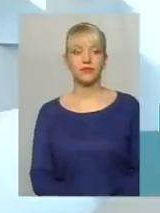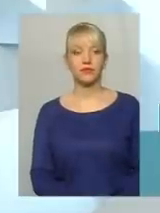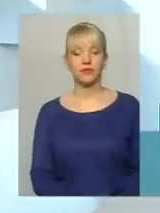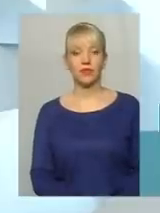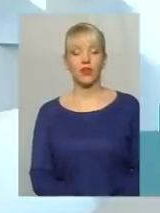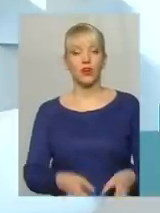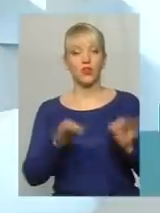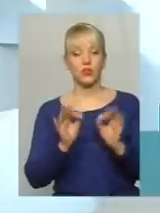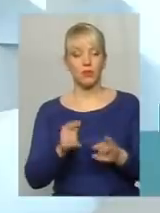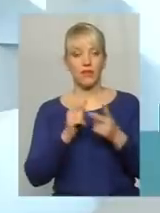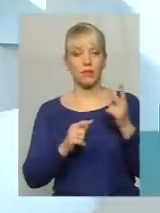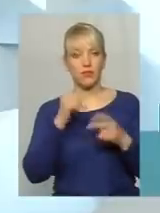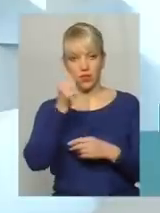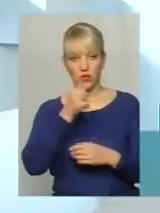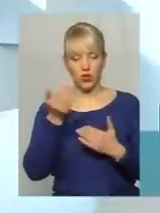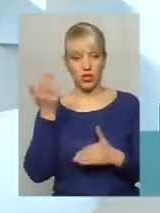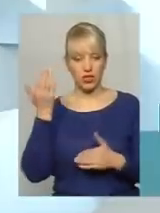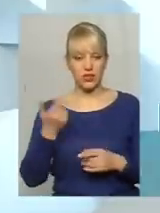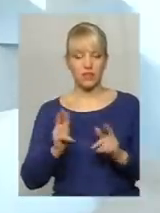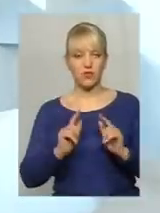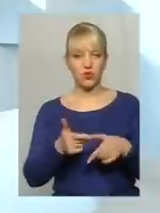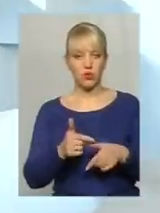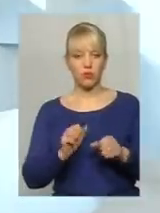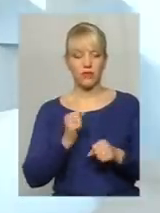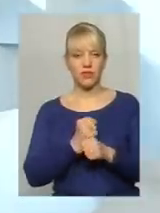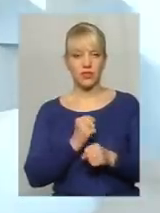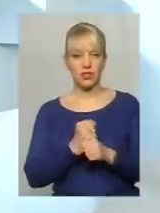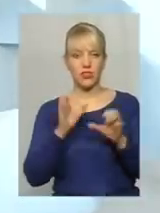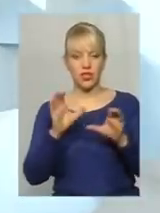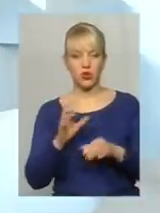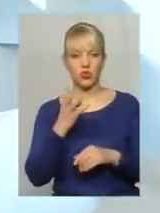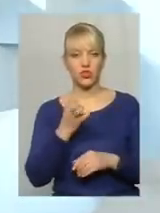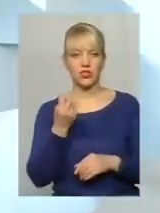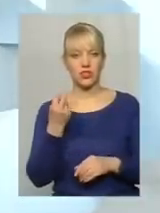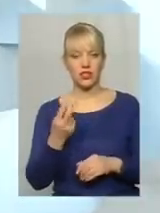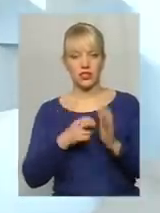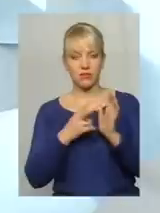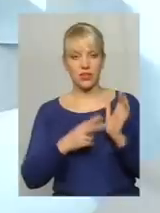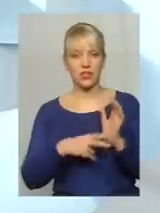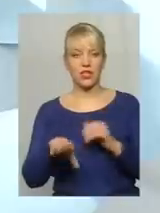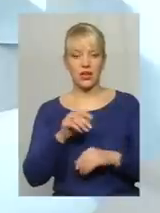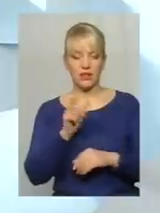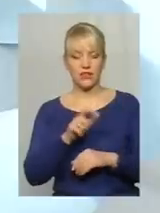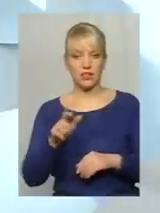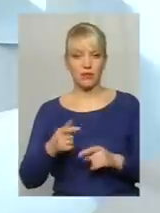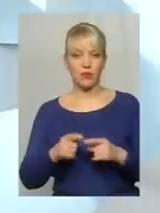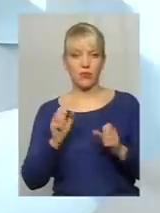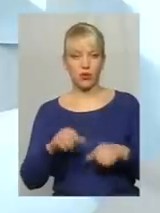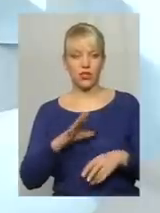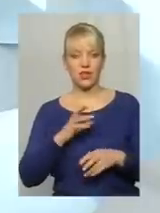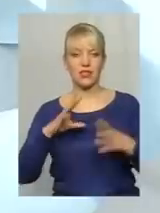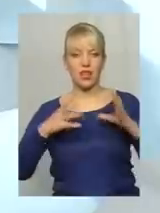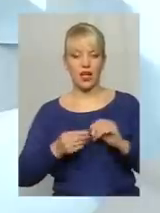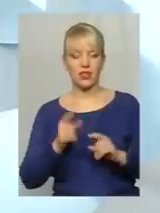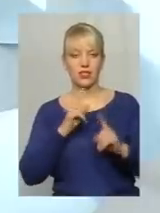Щоправда, півтора року назад вступив в дію закон номер 417, і всі мешканці багатоповерхових будинків могли на загальних спорах